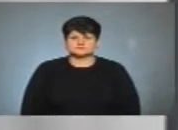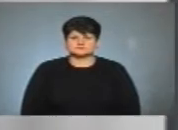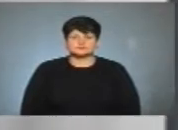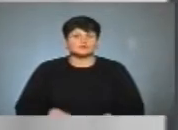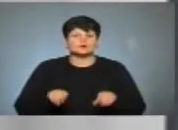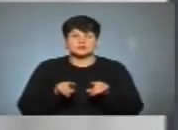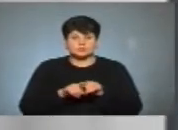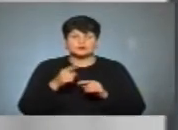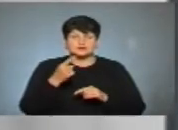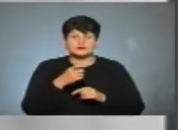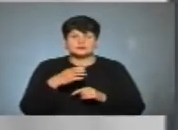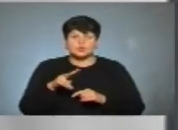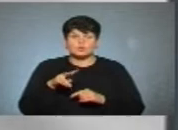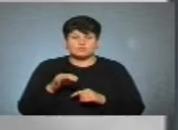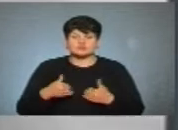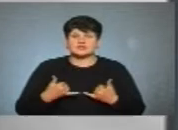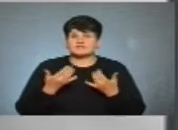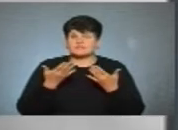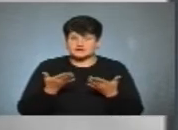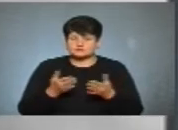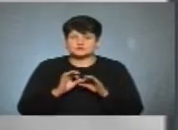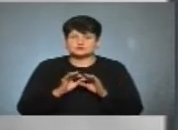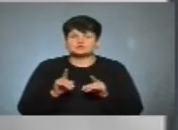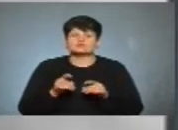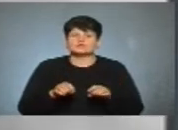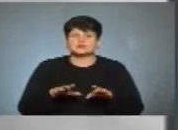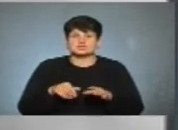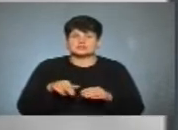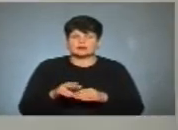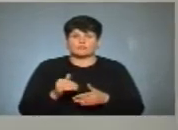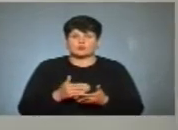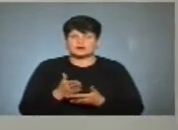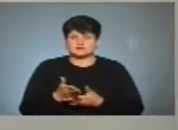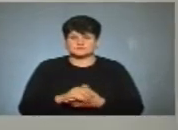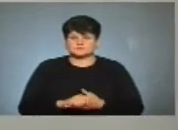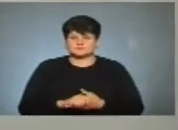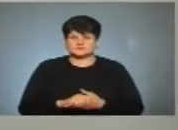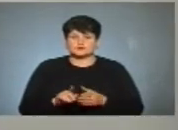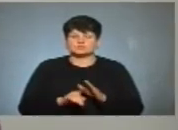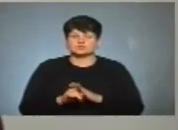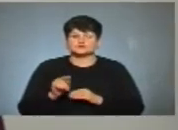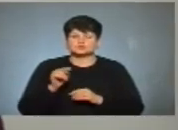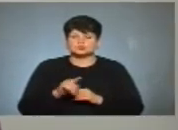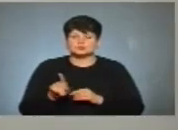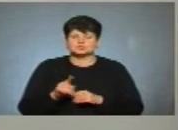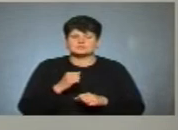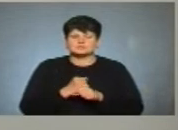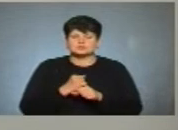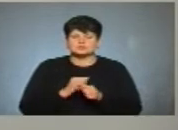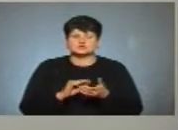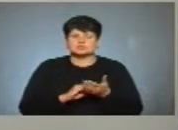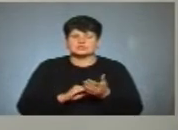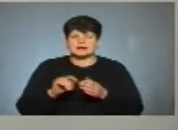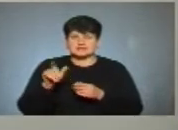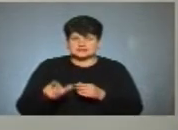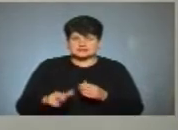Аналогічно, одна хвилина любов для вас, аби ви розповіли, чому ви вирішили йти в політику. Спочну з того, що працюючи журналістом,